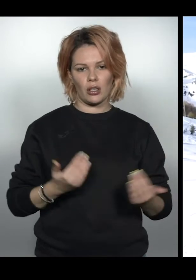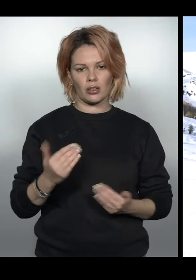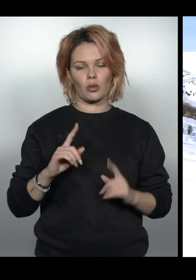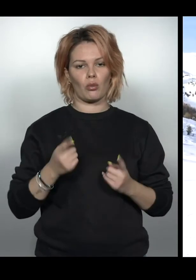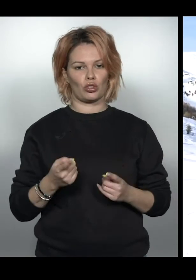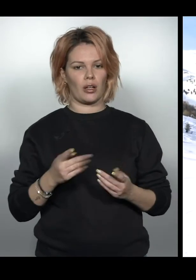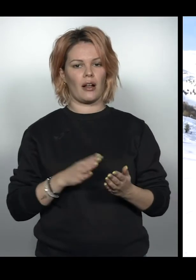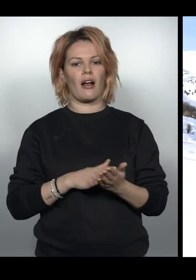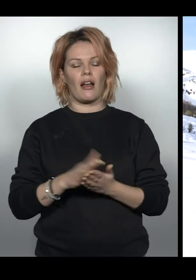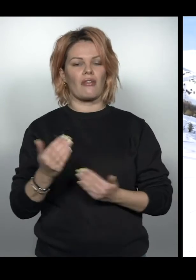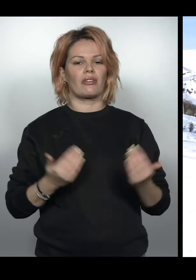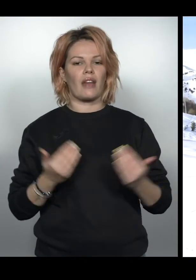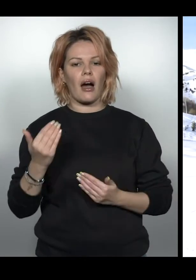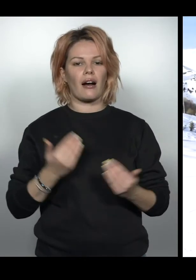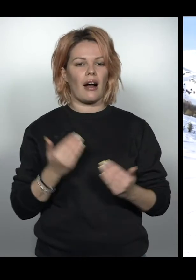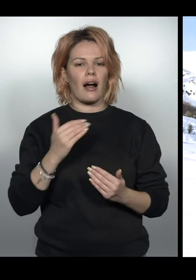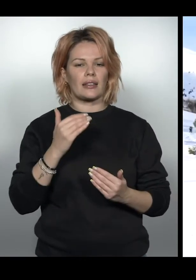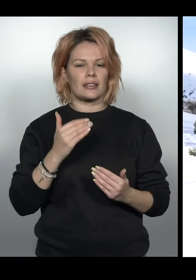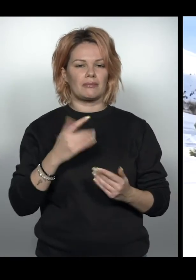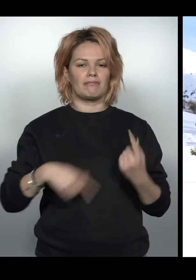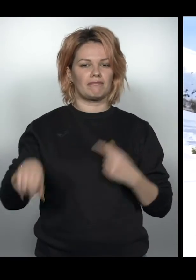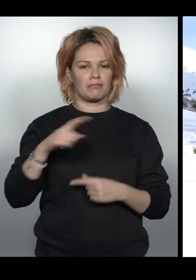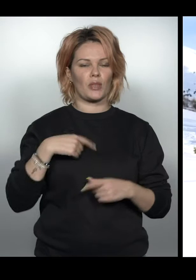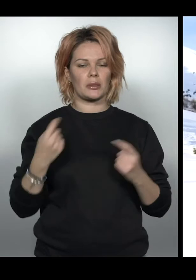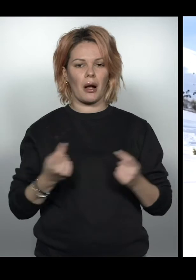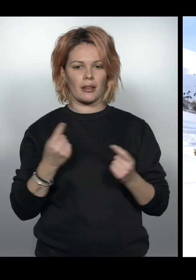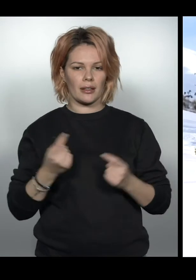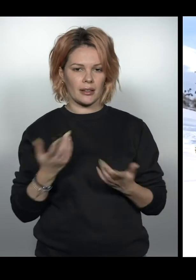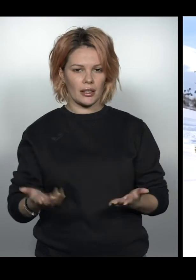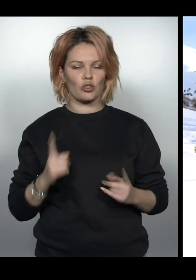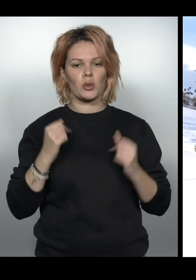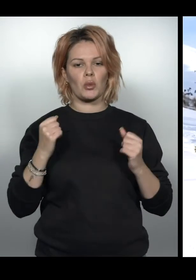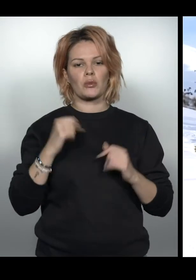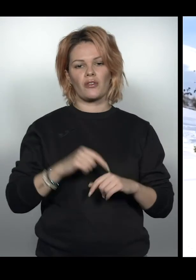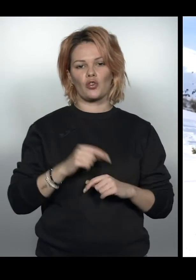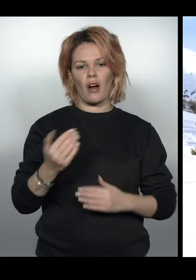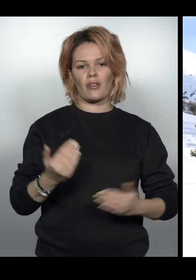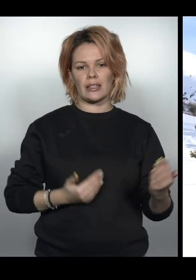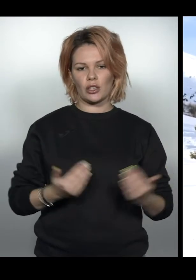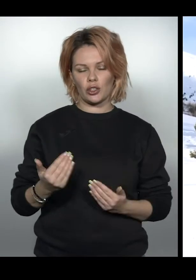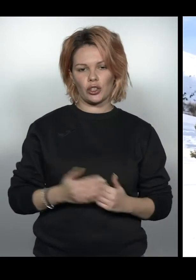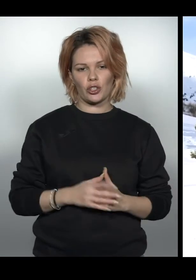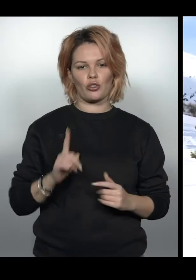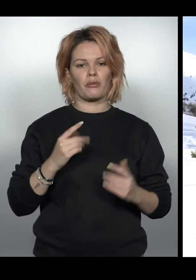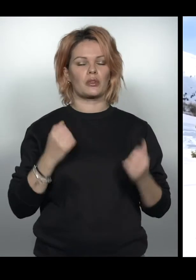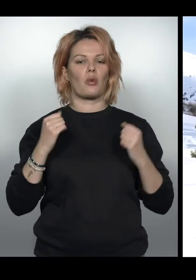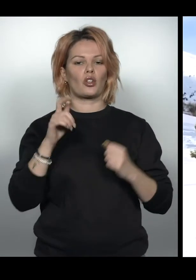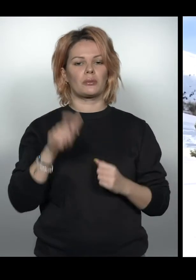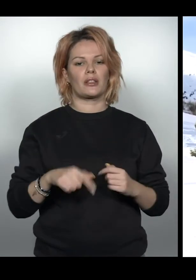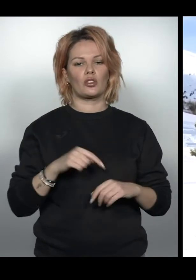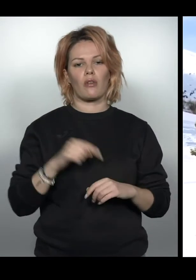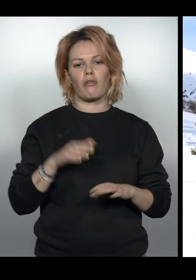тому що накат у нас маленький, змагання вже на носу, щоб спортсмен відчував лижі, щоб спортсмен відчував